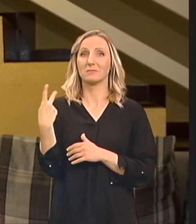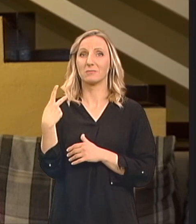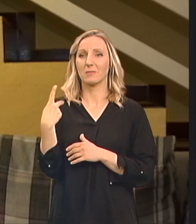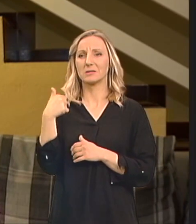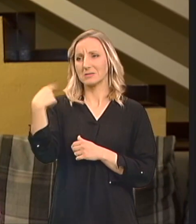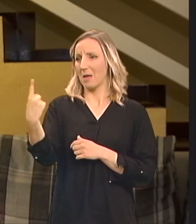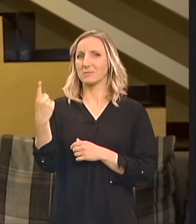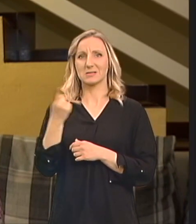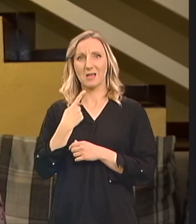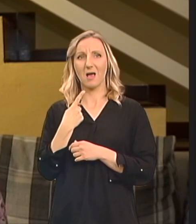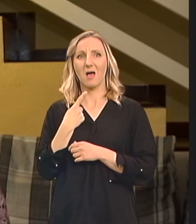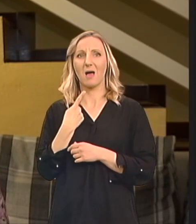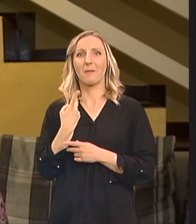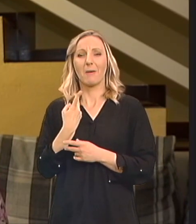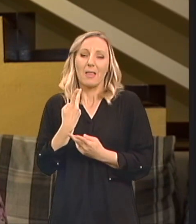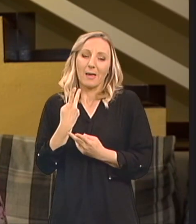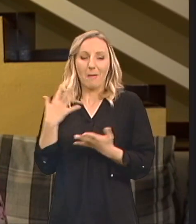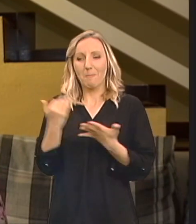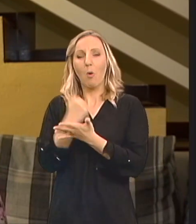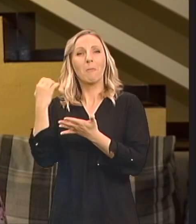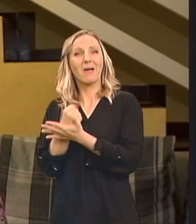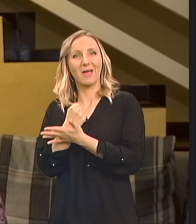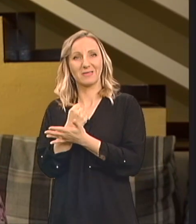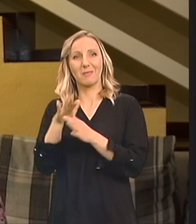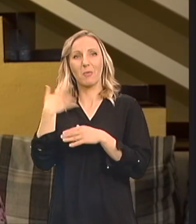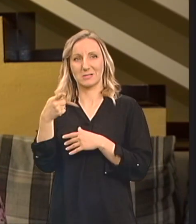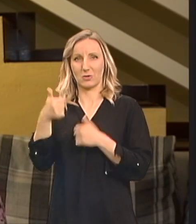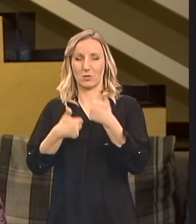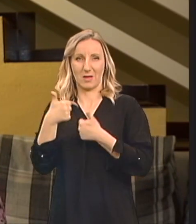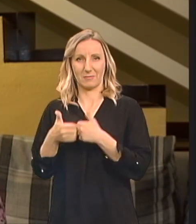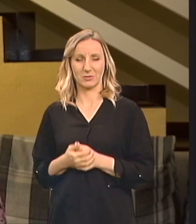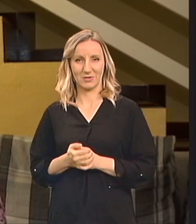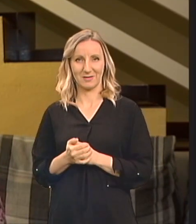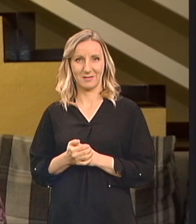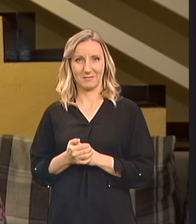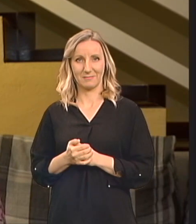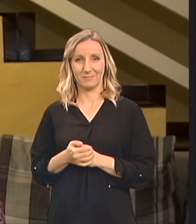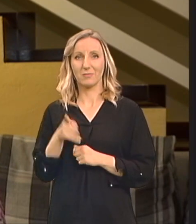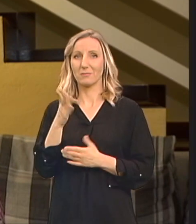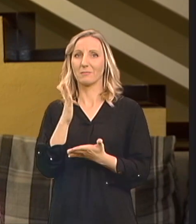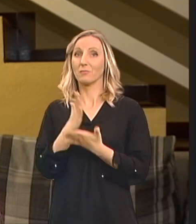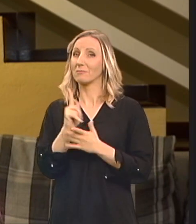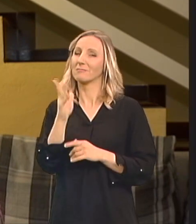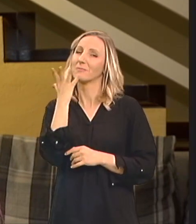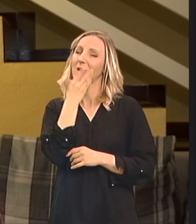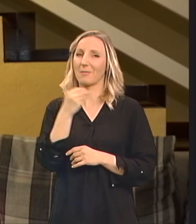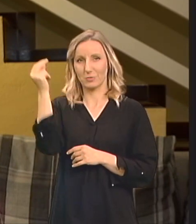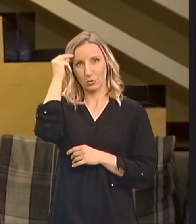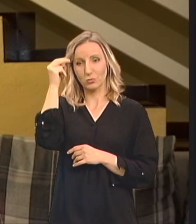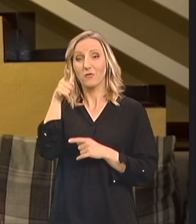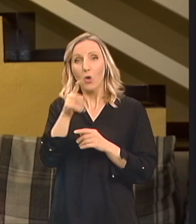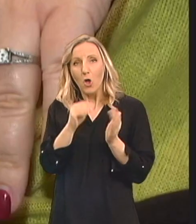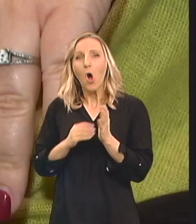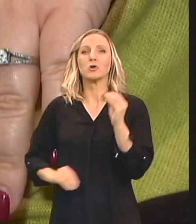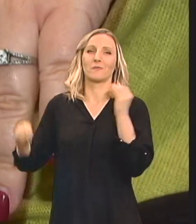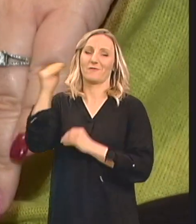neke naše lične male karakterne pobjede Nakon tog takmičenja Tako da to je bilo jedno predivno iskustvo Mislim da nam si to još više negdje